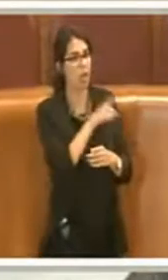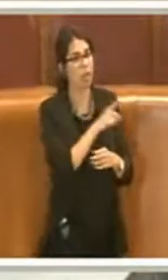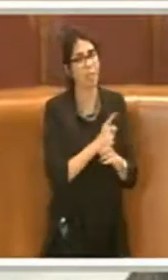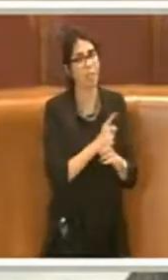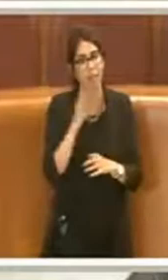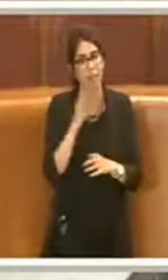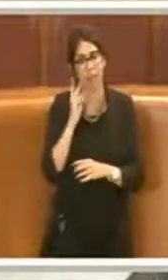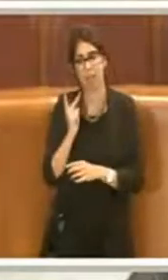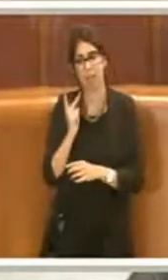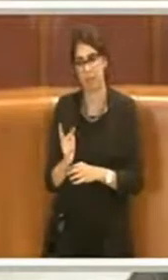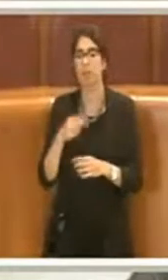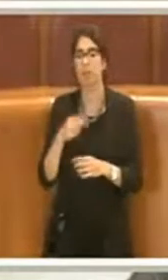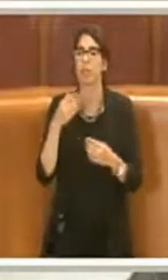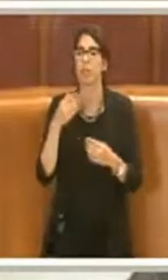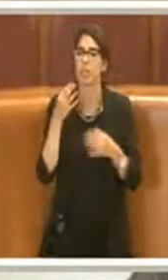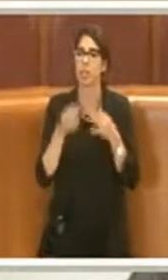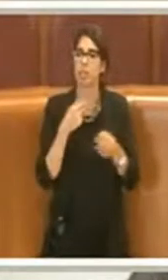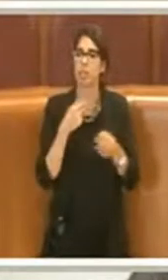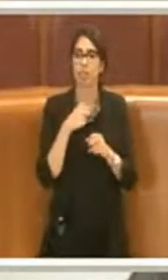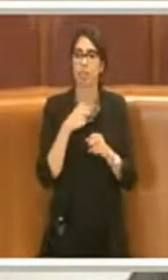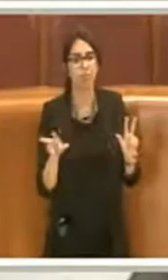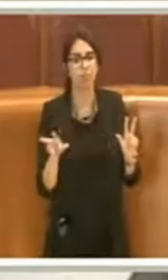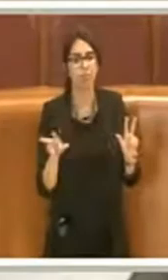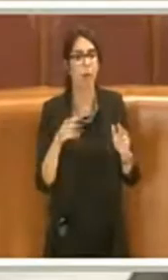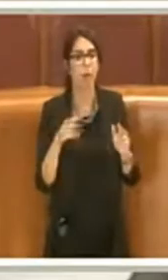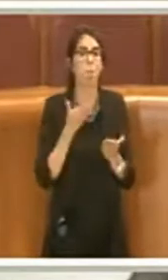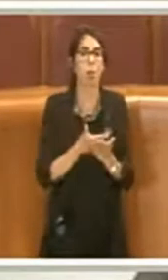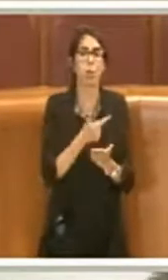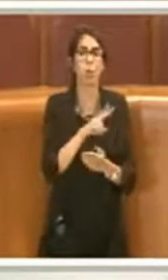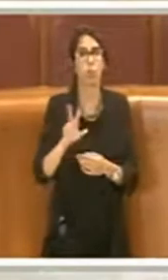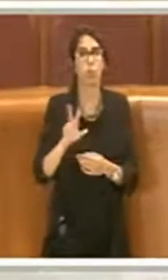voto favorevole del Movimento 5 Stelle alla mozione 230. Grazie.